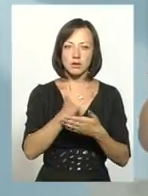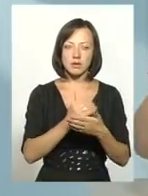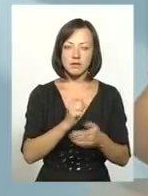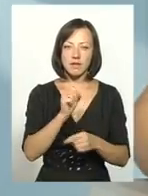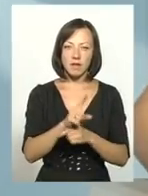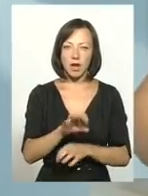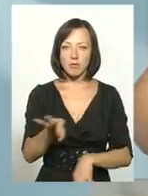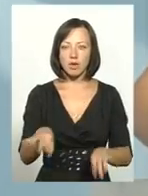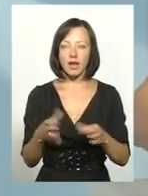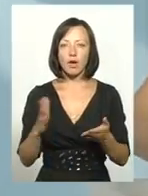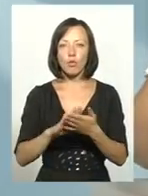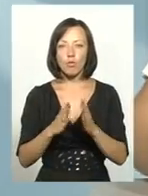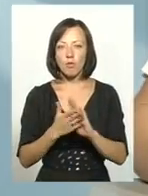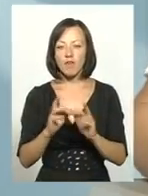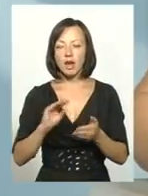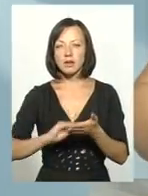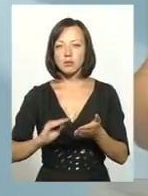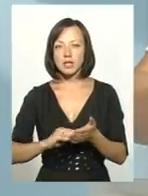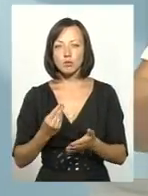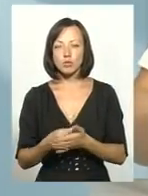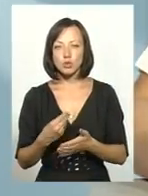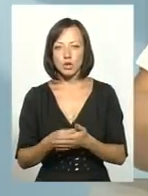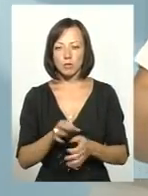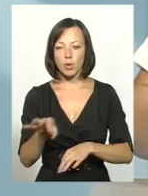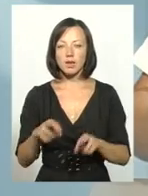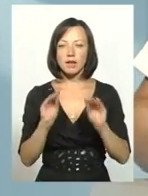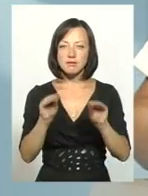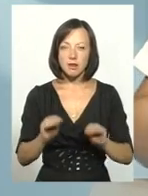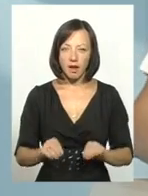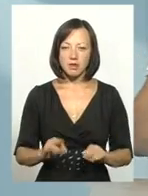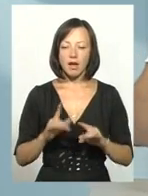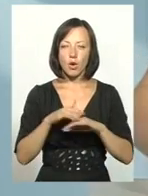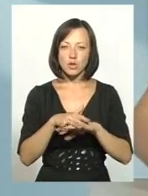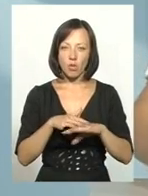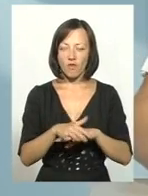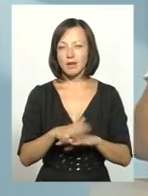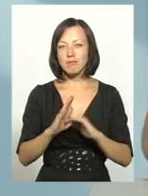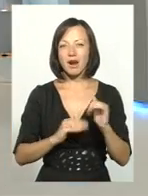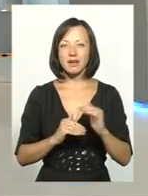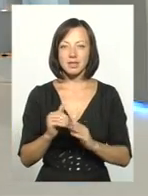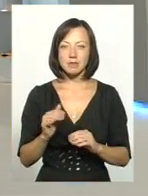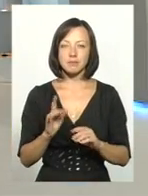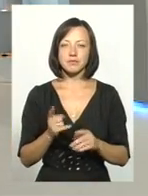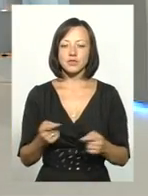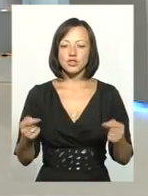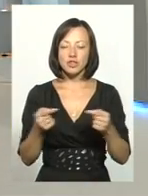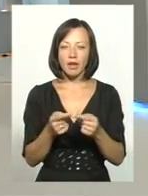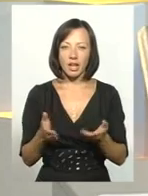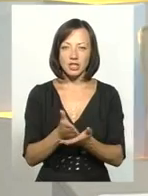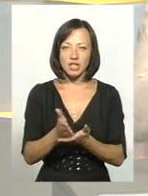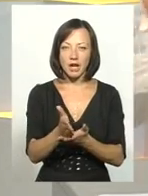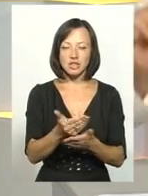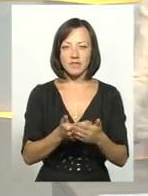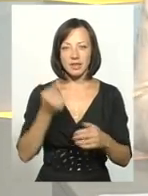проєкту? Які умови? Як написати бюджет проєкту? Як його складати? Як його розрахувати? Практичні речі? Та стежечка від